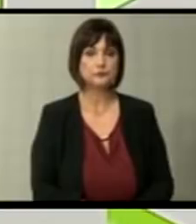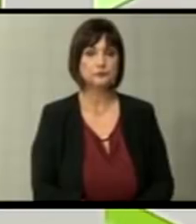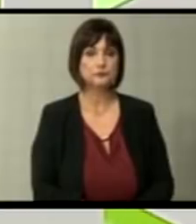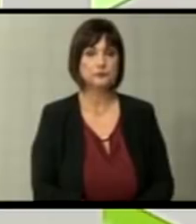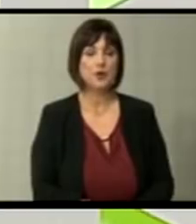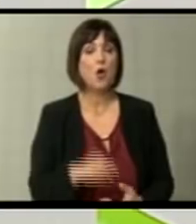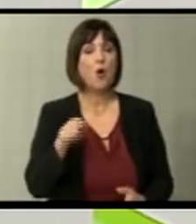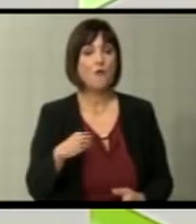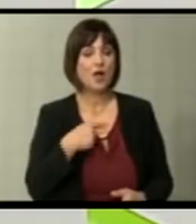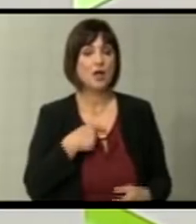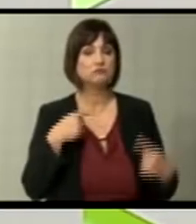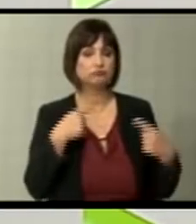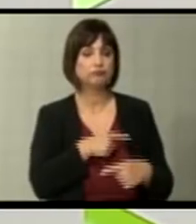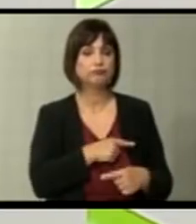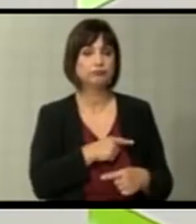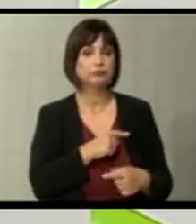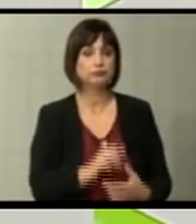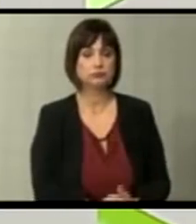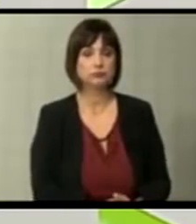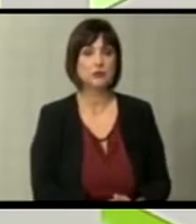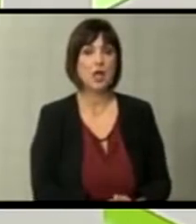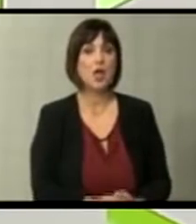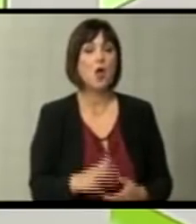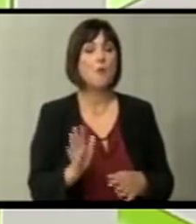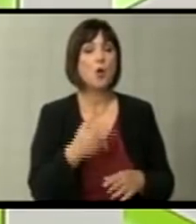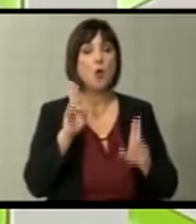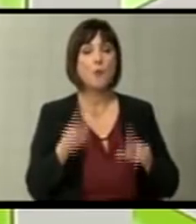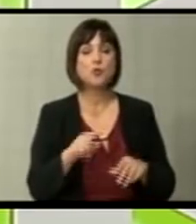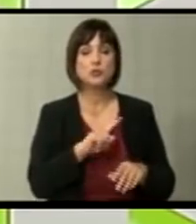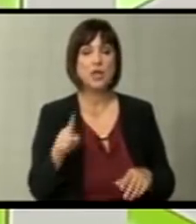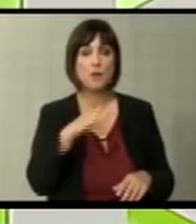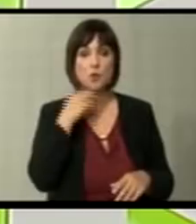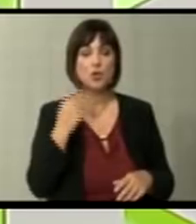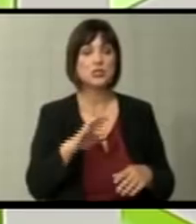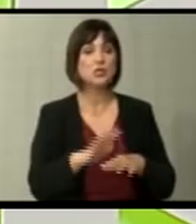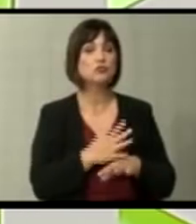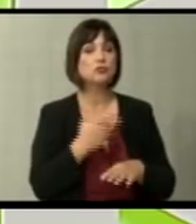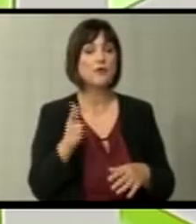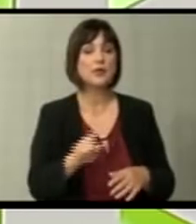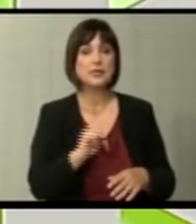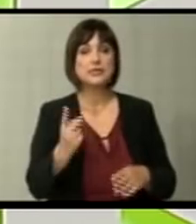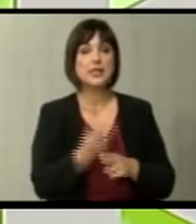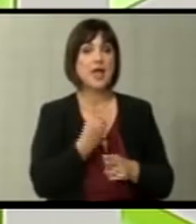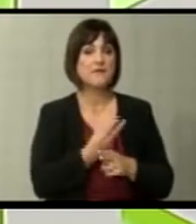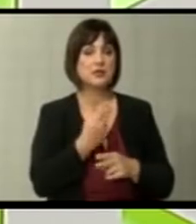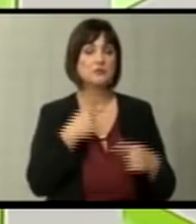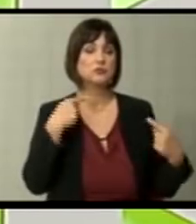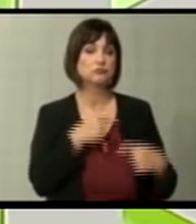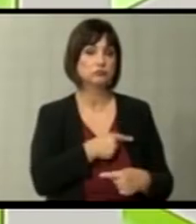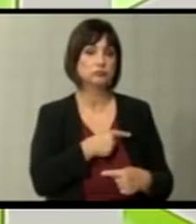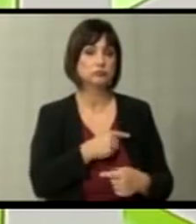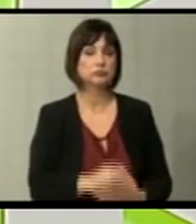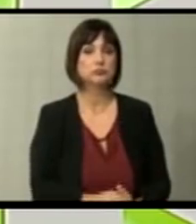Тоа е трагедија Меѓутоа можеби нема толку да ја доживуваме бидејќи ние се навикновме со трагедијата